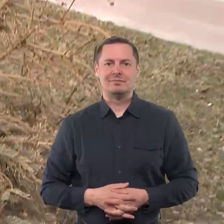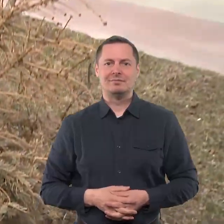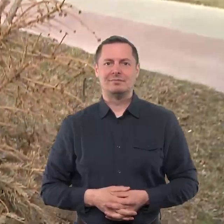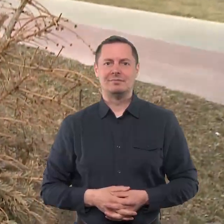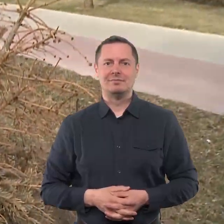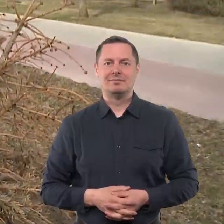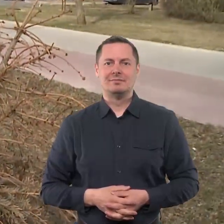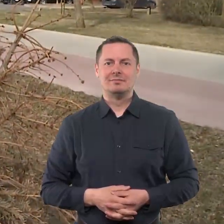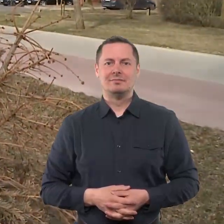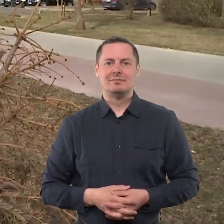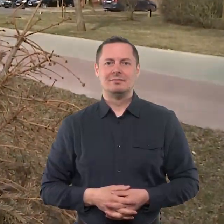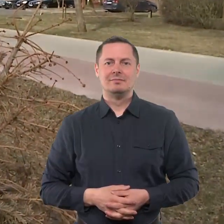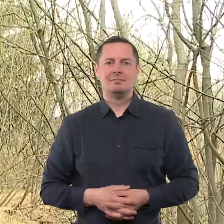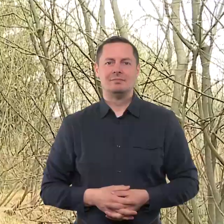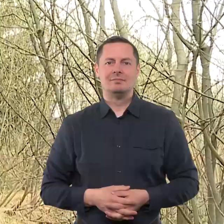panašiose vietose.